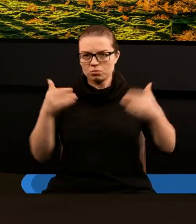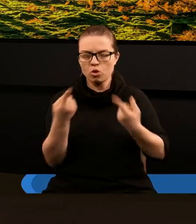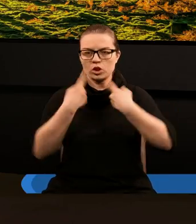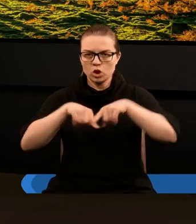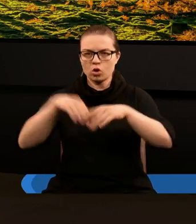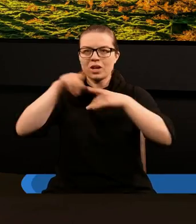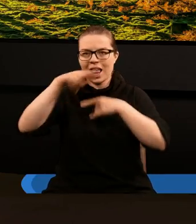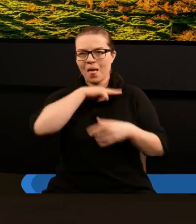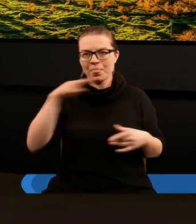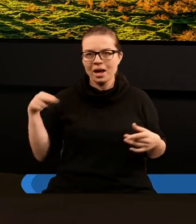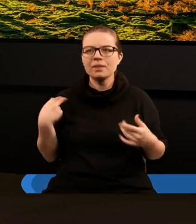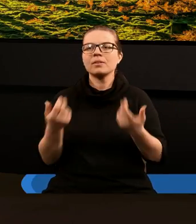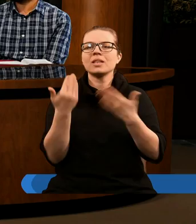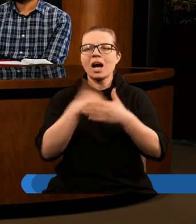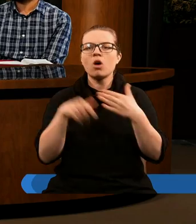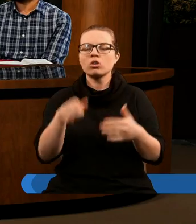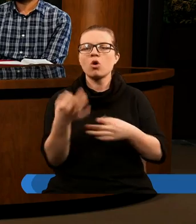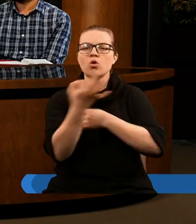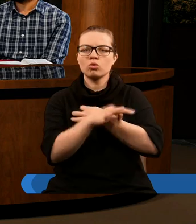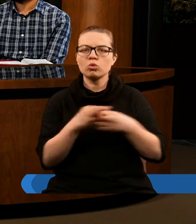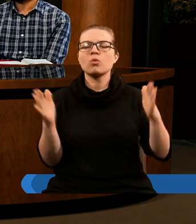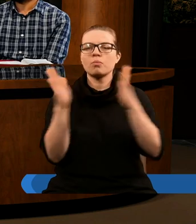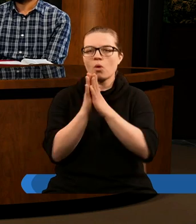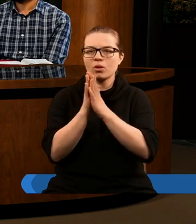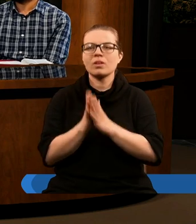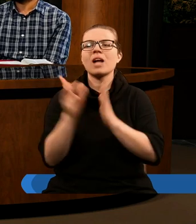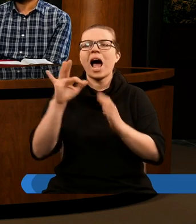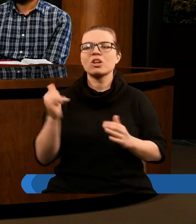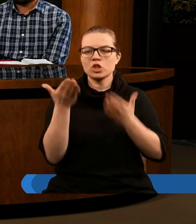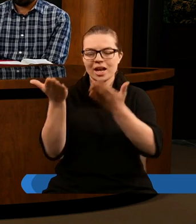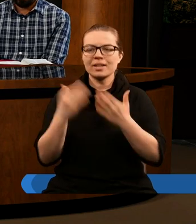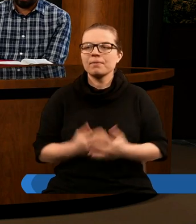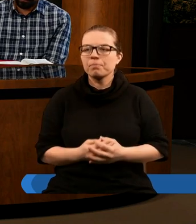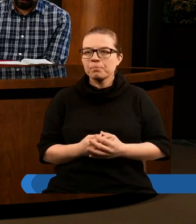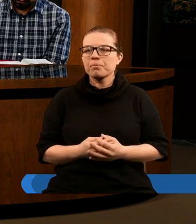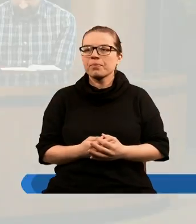dokonać. Zakończmy to studium modlitwą z Andrzejem.